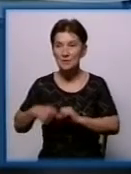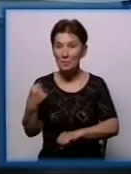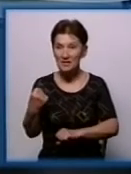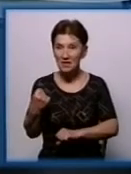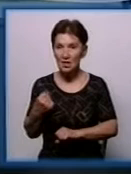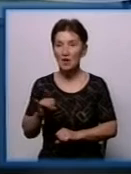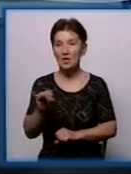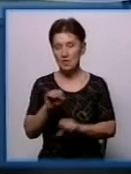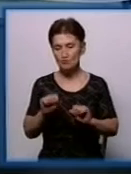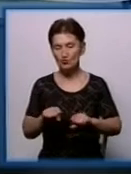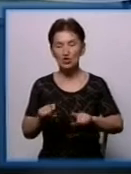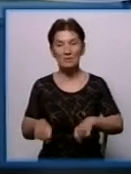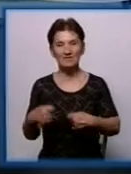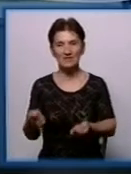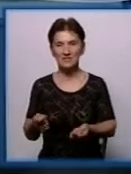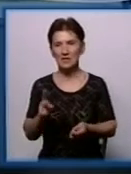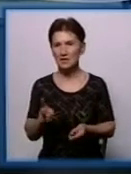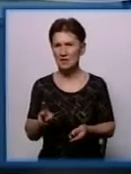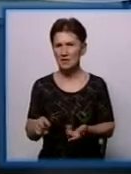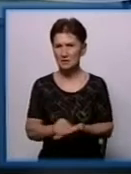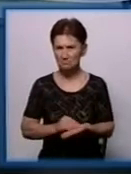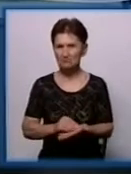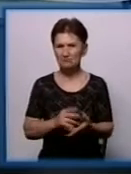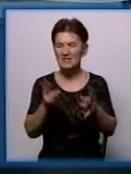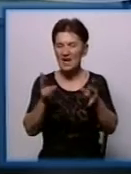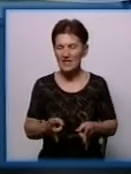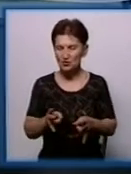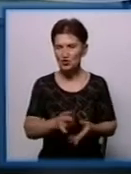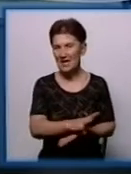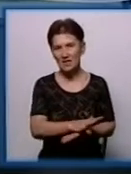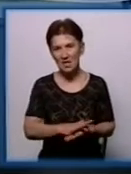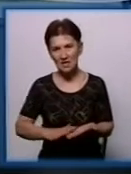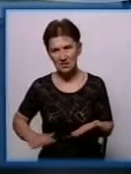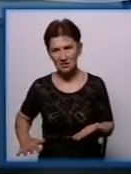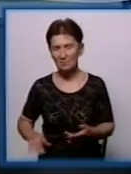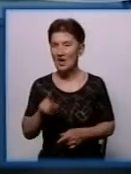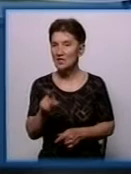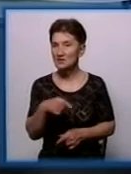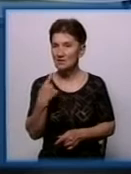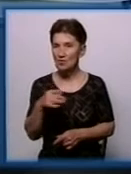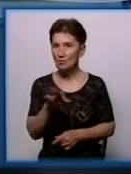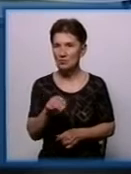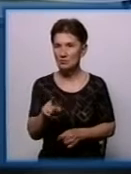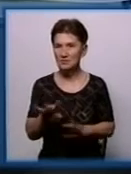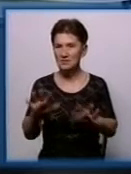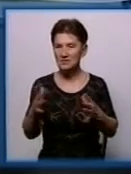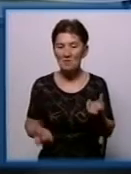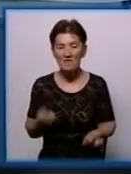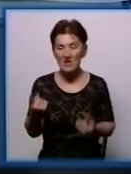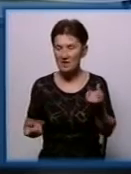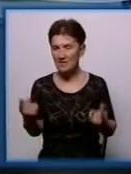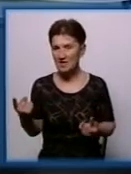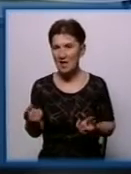і може привести до трагічних наслідків. Це стосується системи виявлення пожежі, якої в них